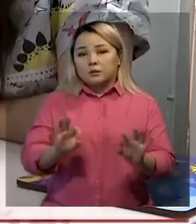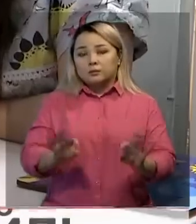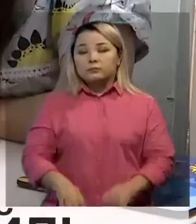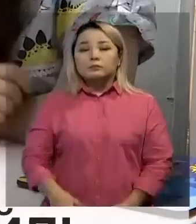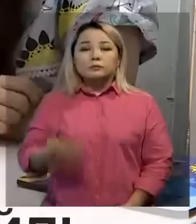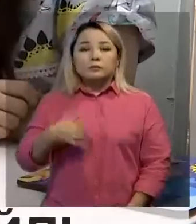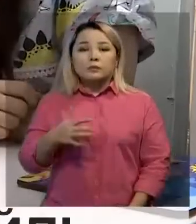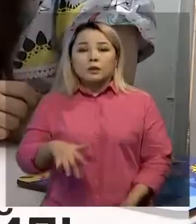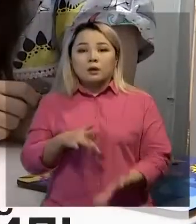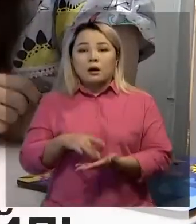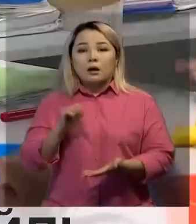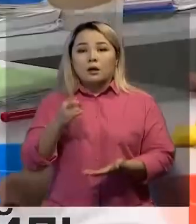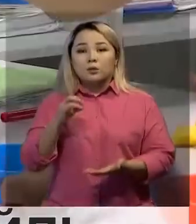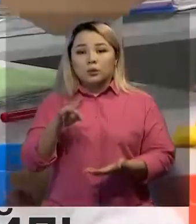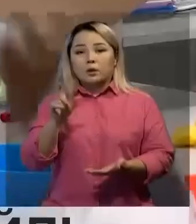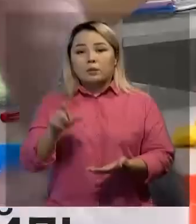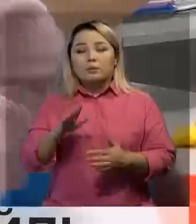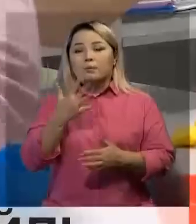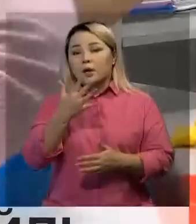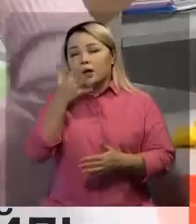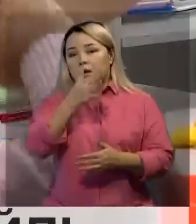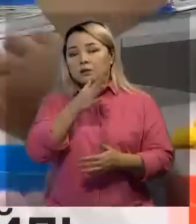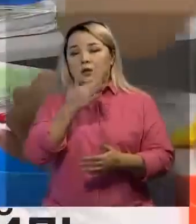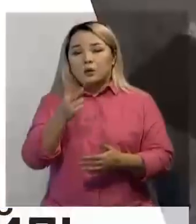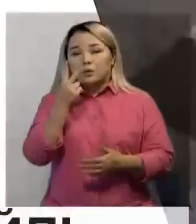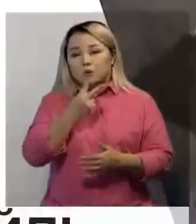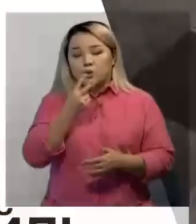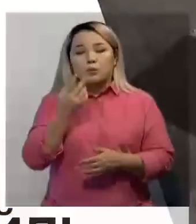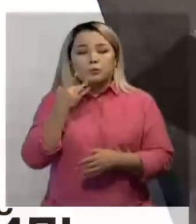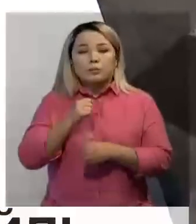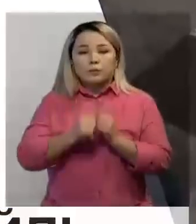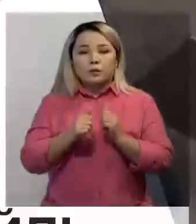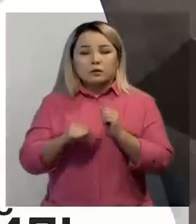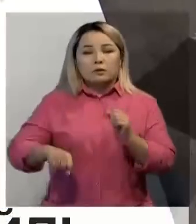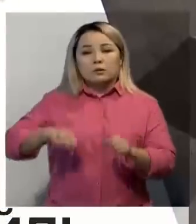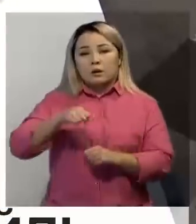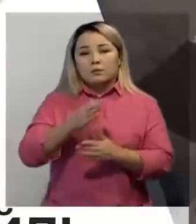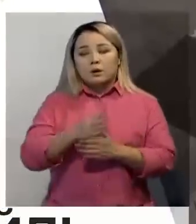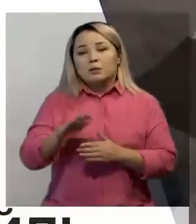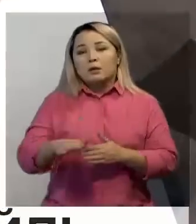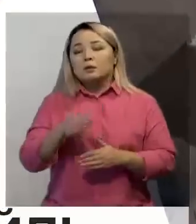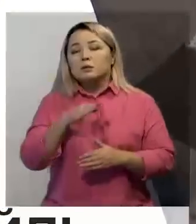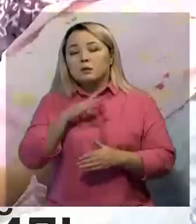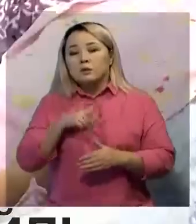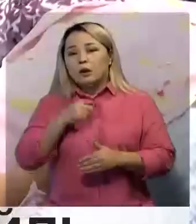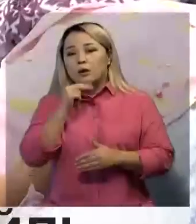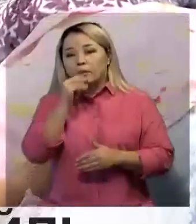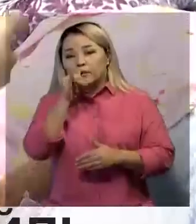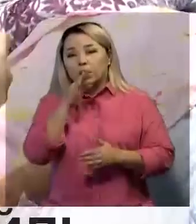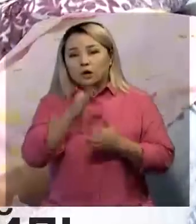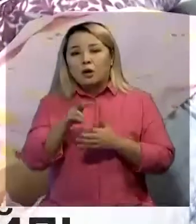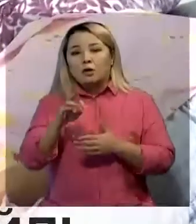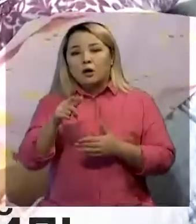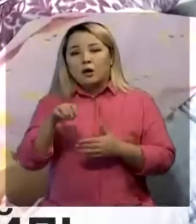Тараз ғаласының тұрғыны Айнур Маматайва 5 жылсар қызын 2 жылдан бері орталықтарға тасып жүр. Кіші қызының тіл кемістігінің байқа плагопедке